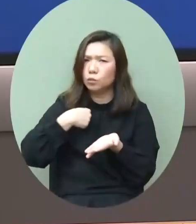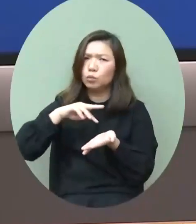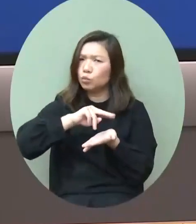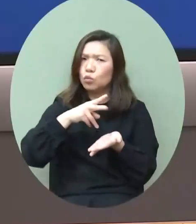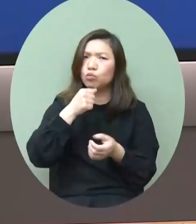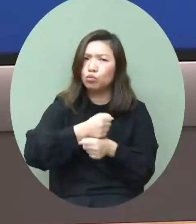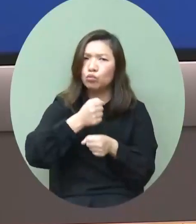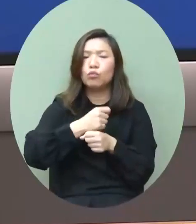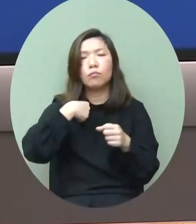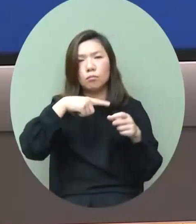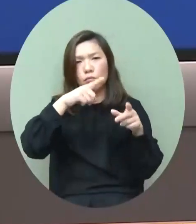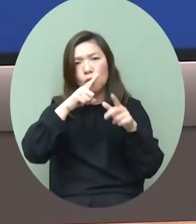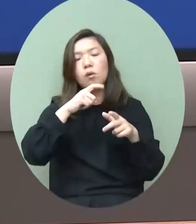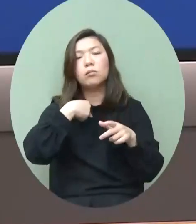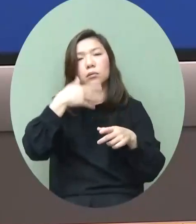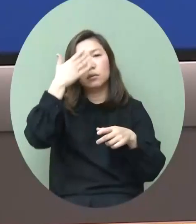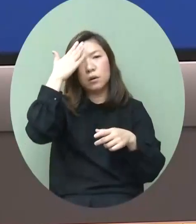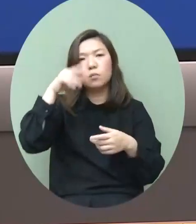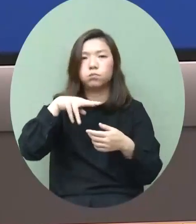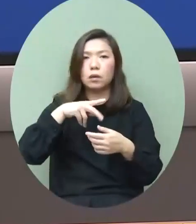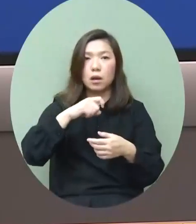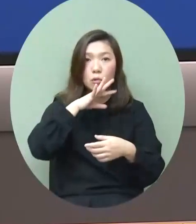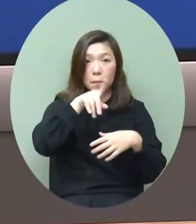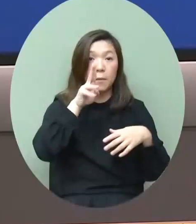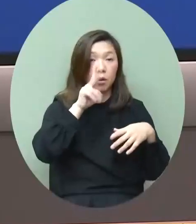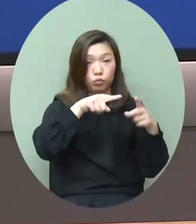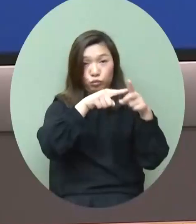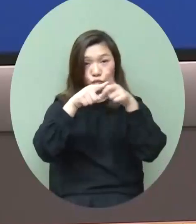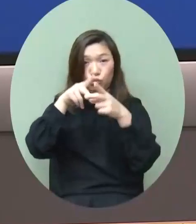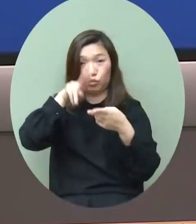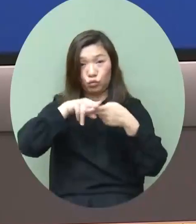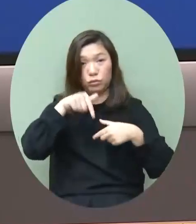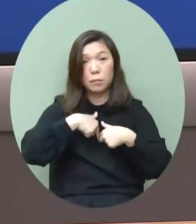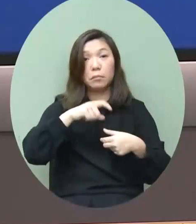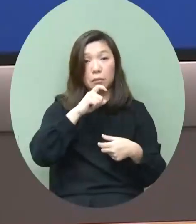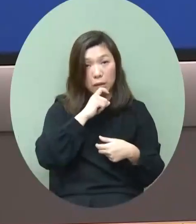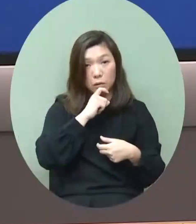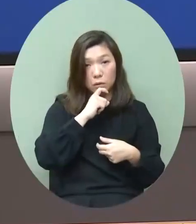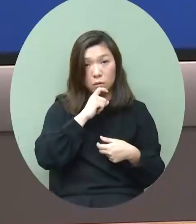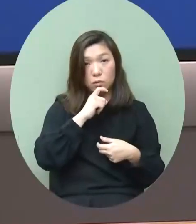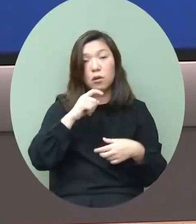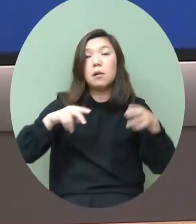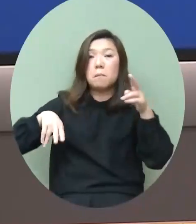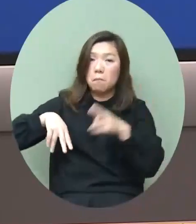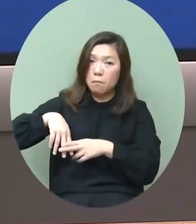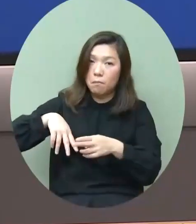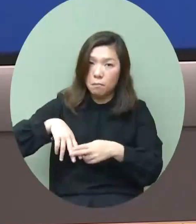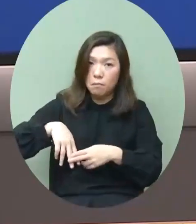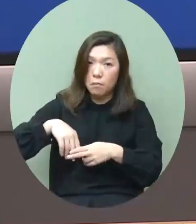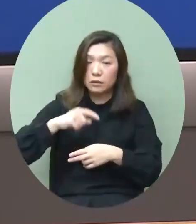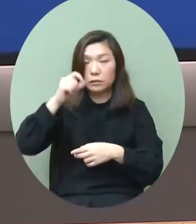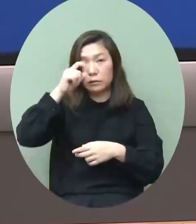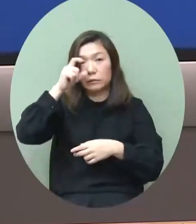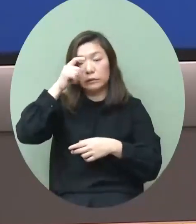善的工作但如果要市民有信心和保持精